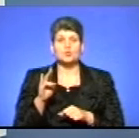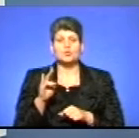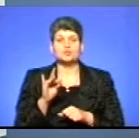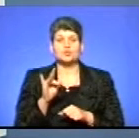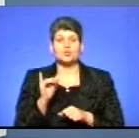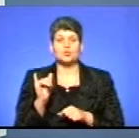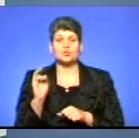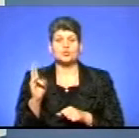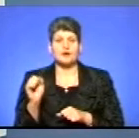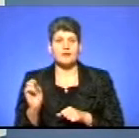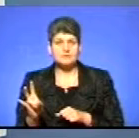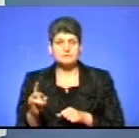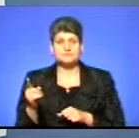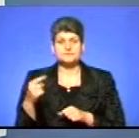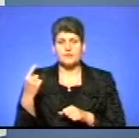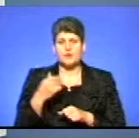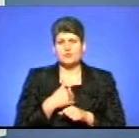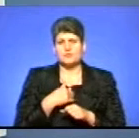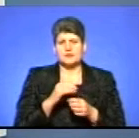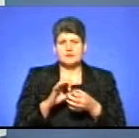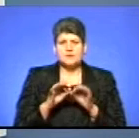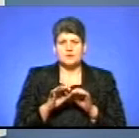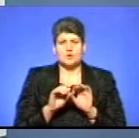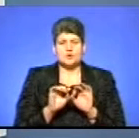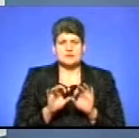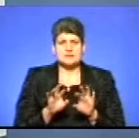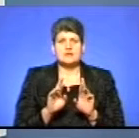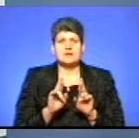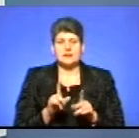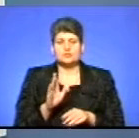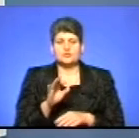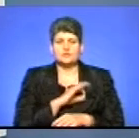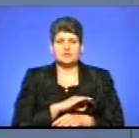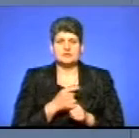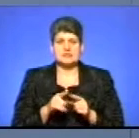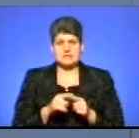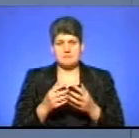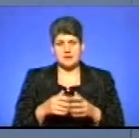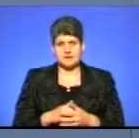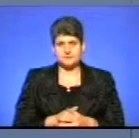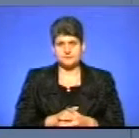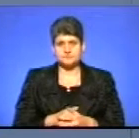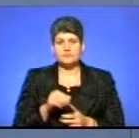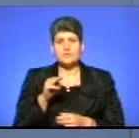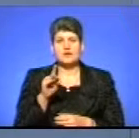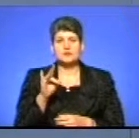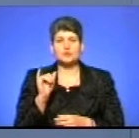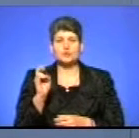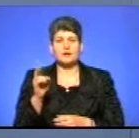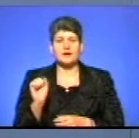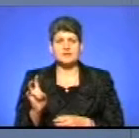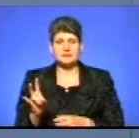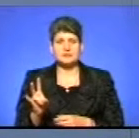Тернопільщині. Хочу, щоб і ви докладніше розказали, як саме патрульні використовуватимуть цей прилад. Трукам, прилад